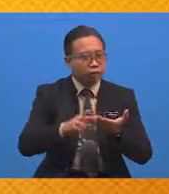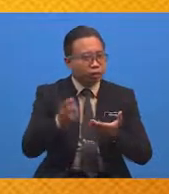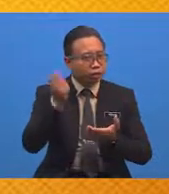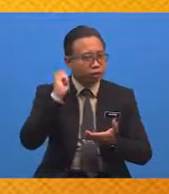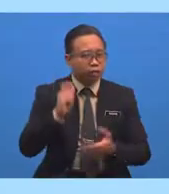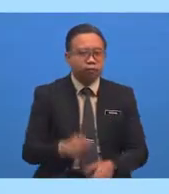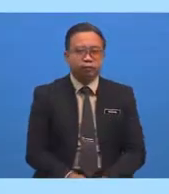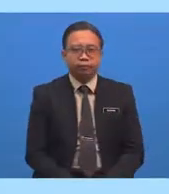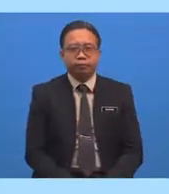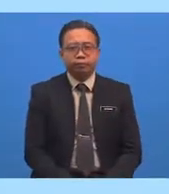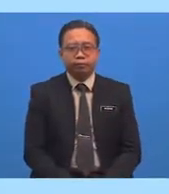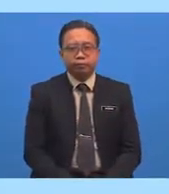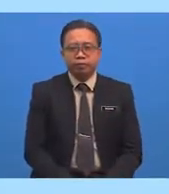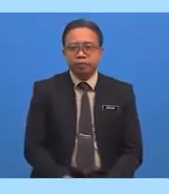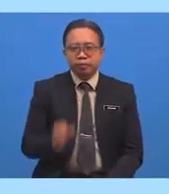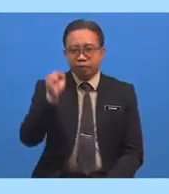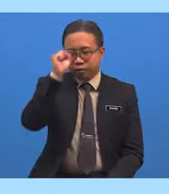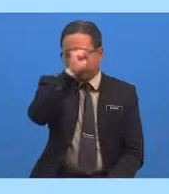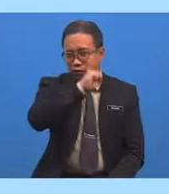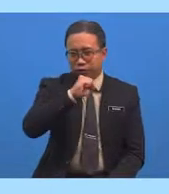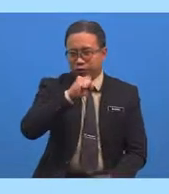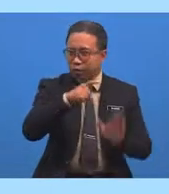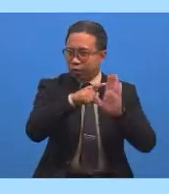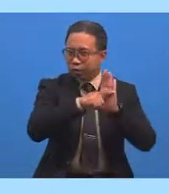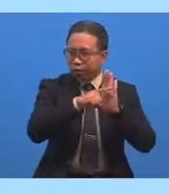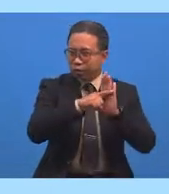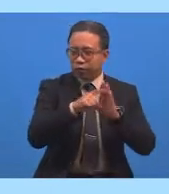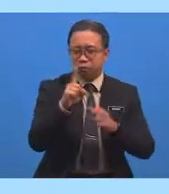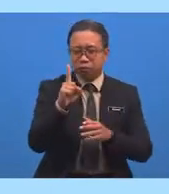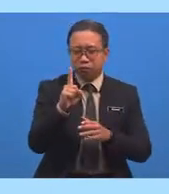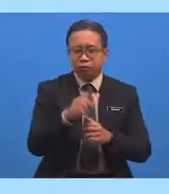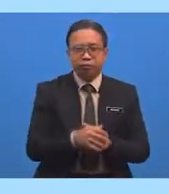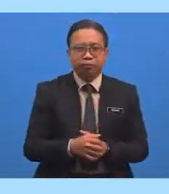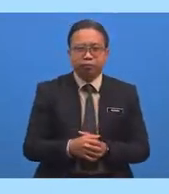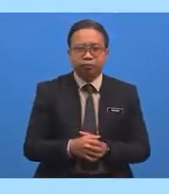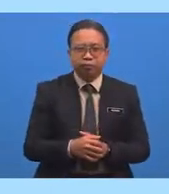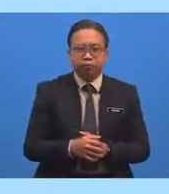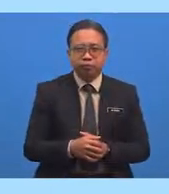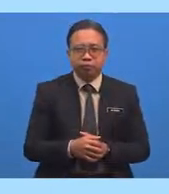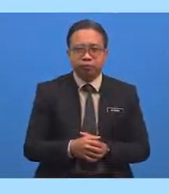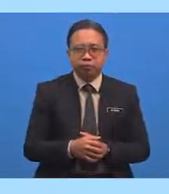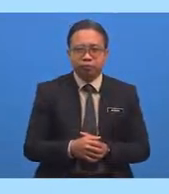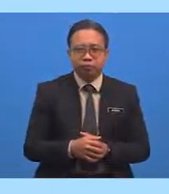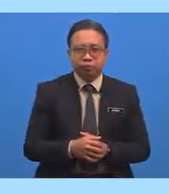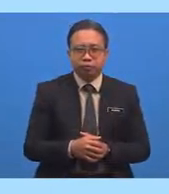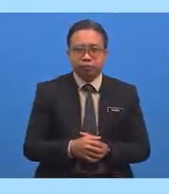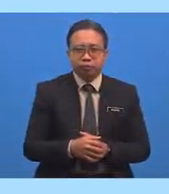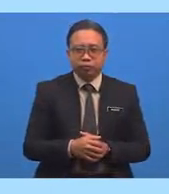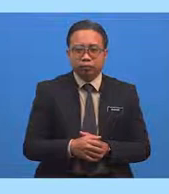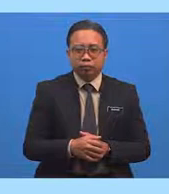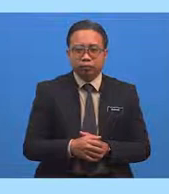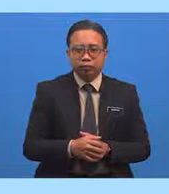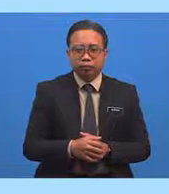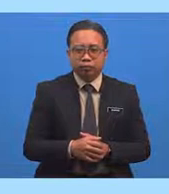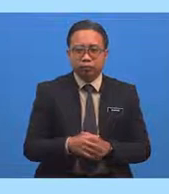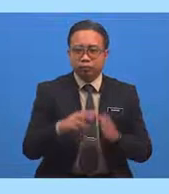Sifat negatif yang pertama Ialah Al-ajzu Yang